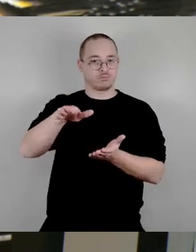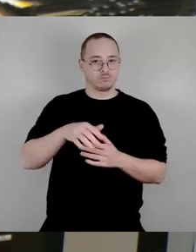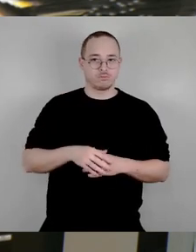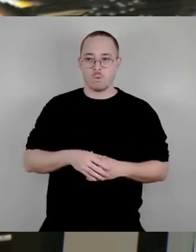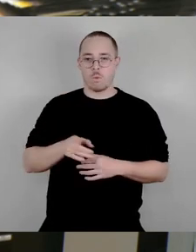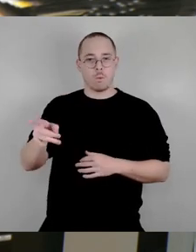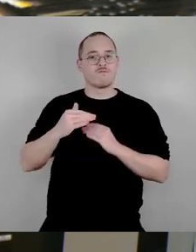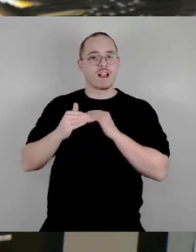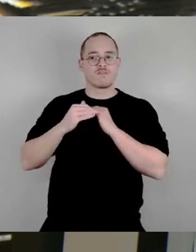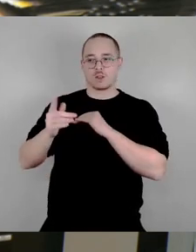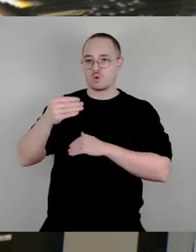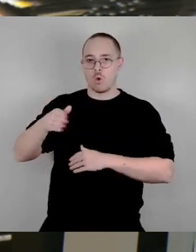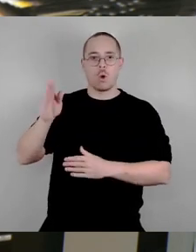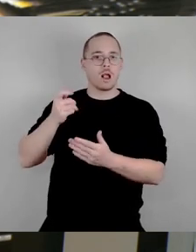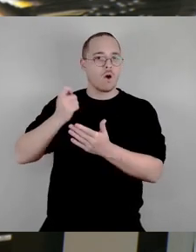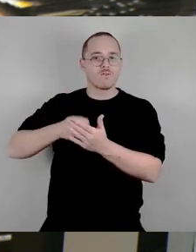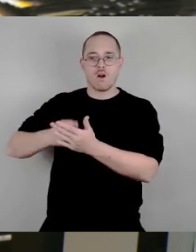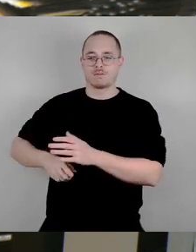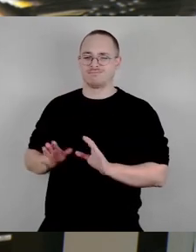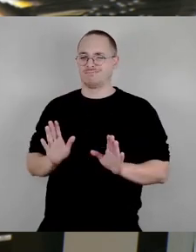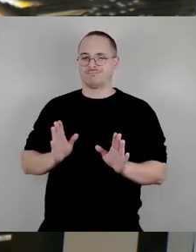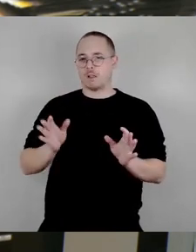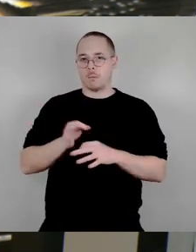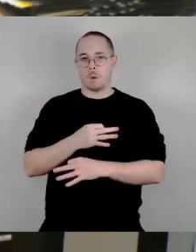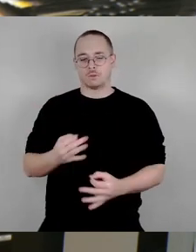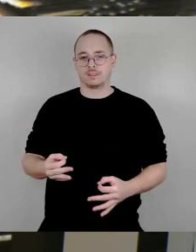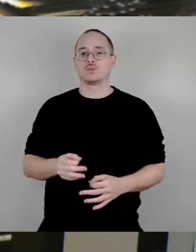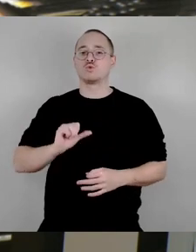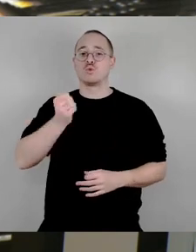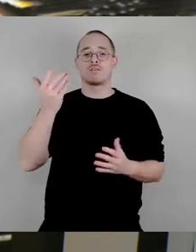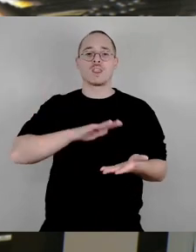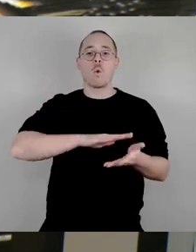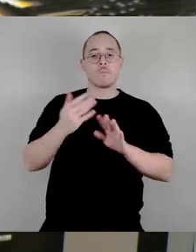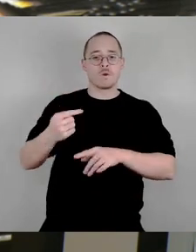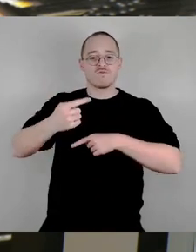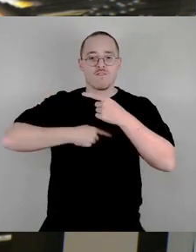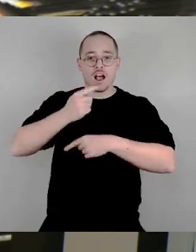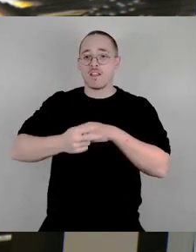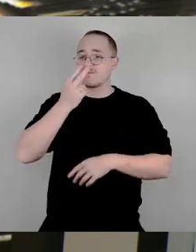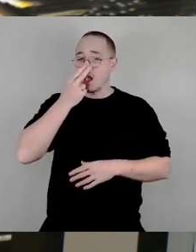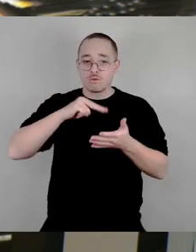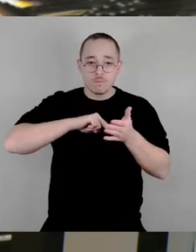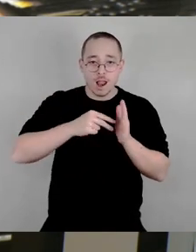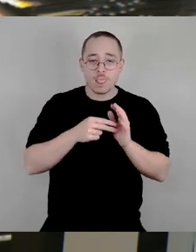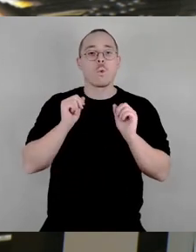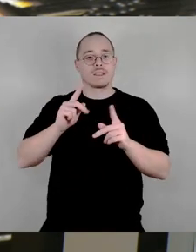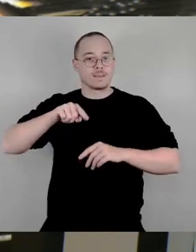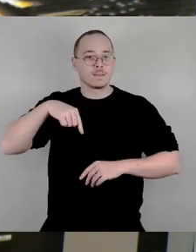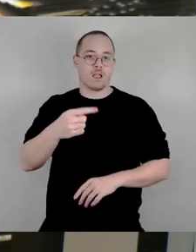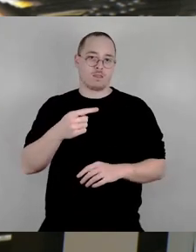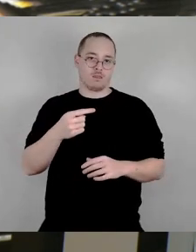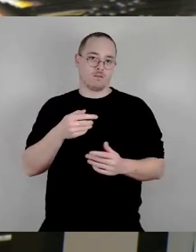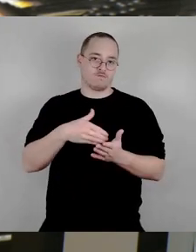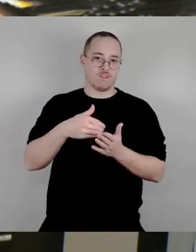erst einmal das Umlegungsverfahren durchführen. Dann werden wir mal schauen, was am Ende hier rauskommt und ob wir überhaupt den Rahmenplan so beschließen, wie jetzt der